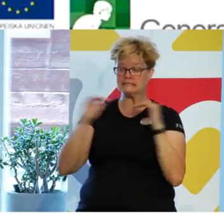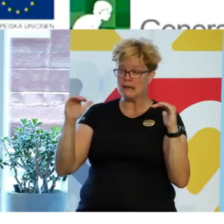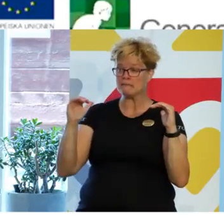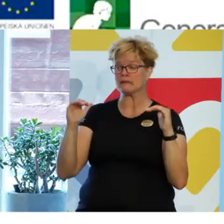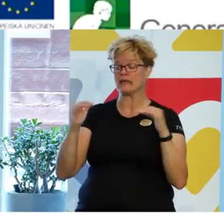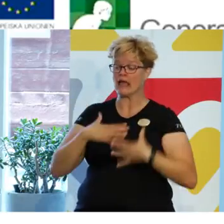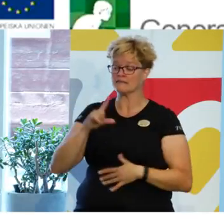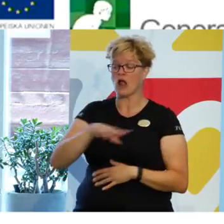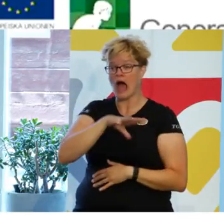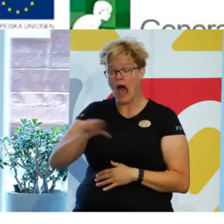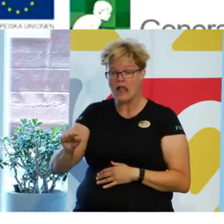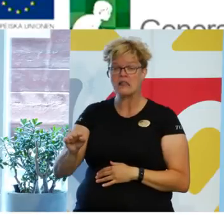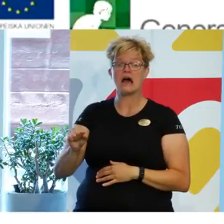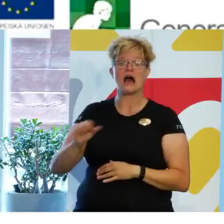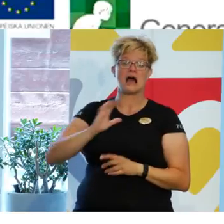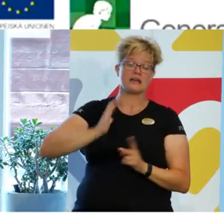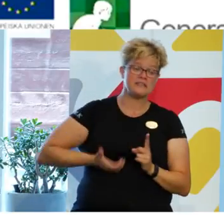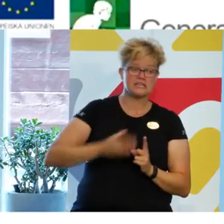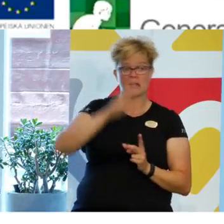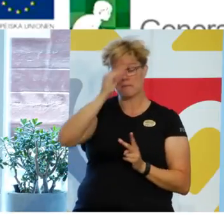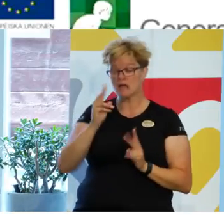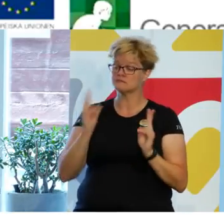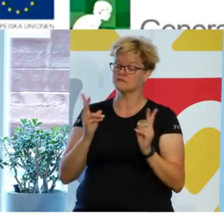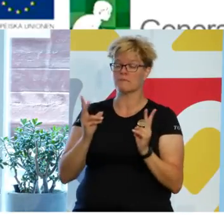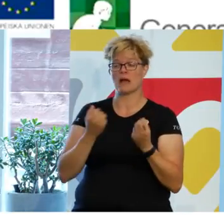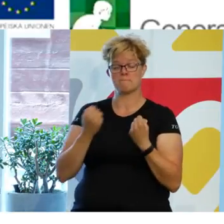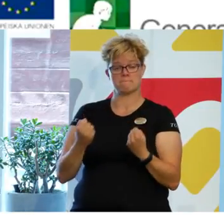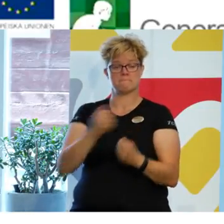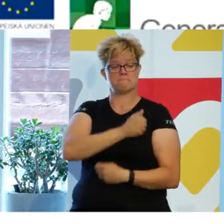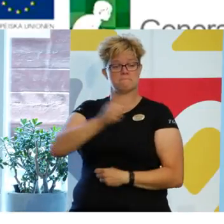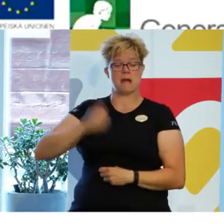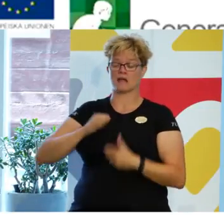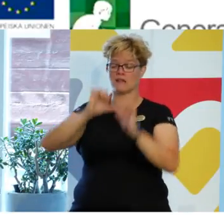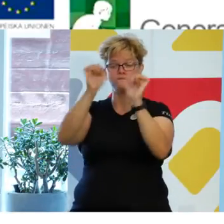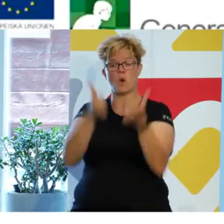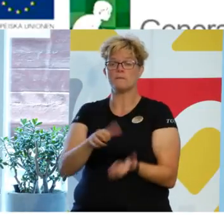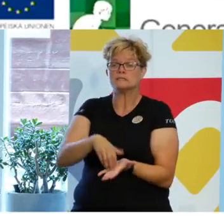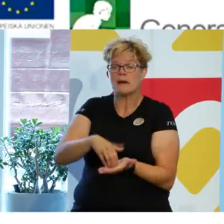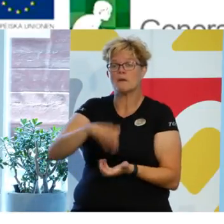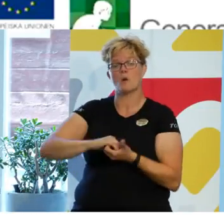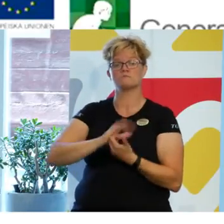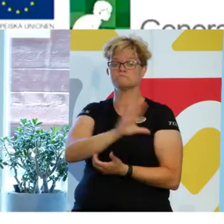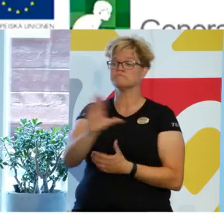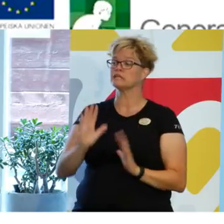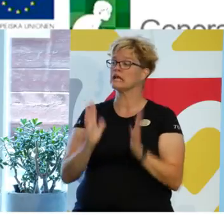Att kvinnor och män ska ha samma makt att forma samhället och sitt liv.